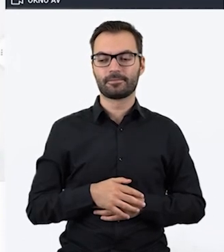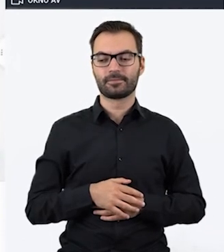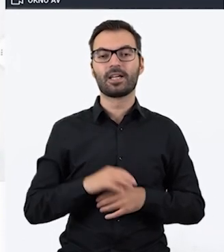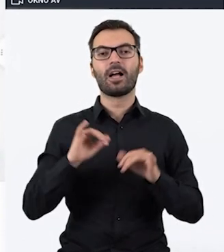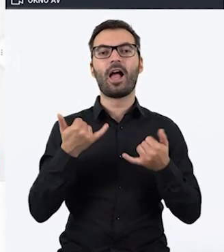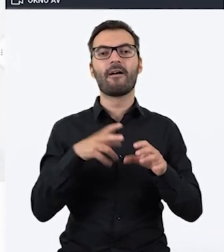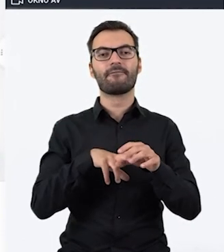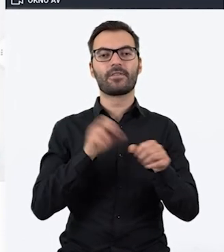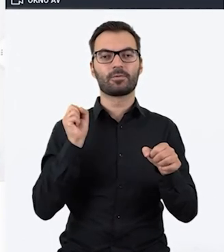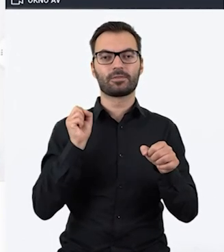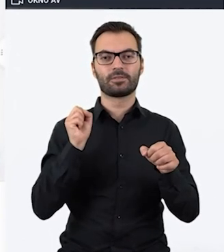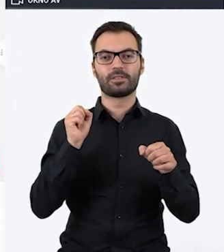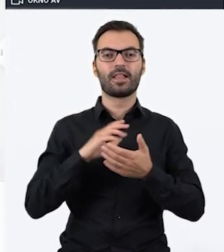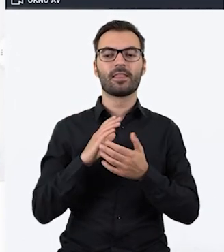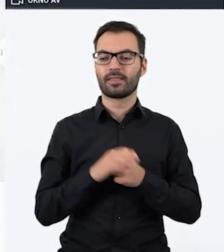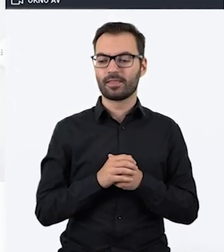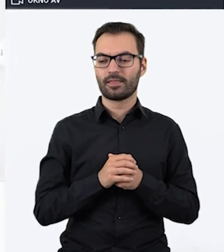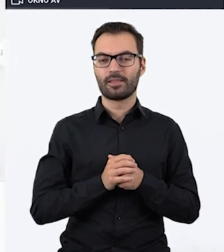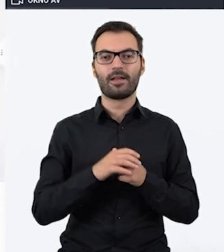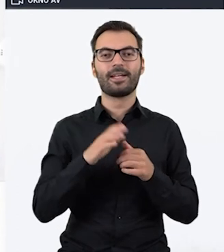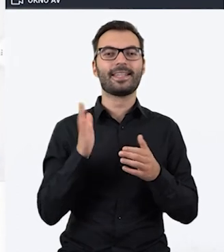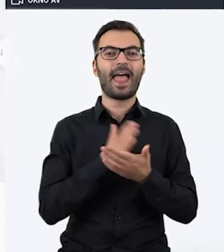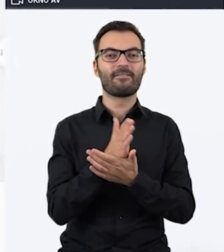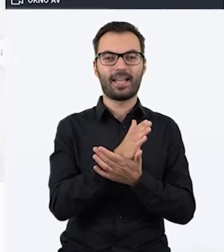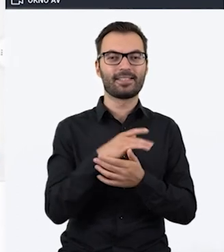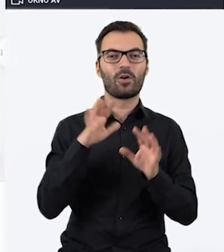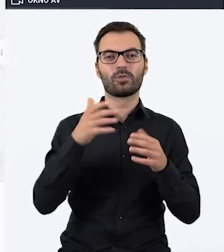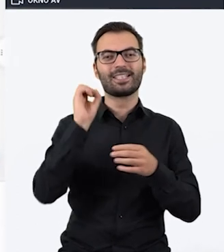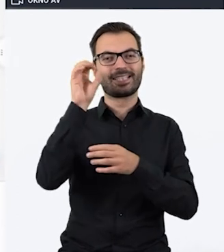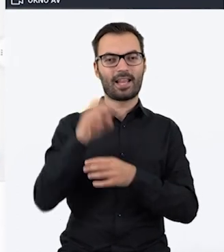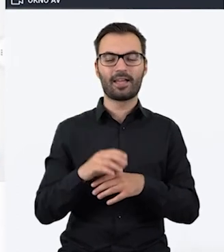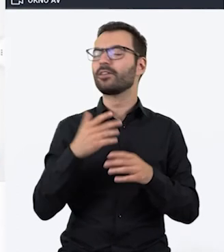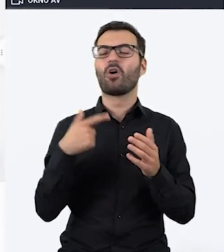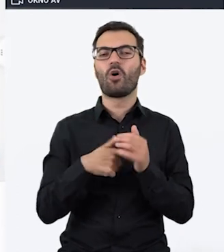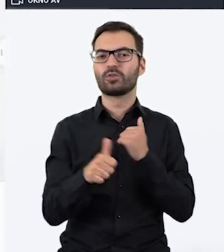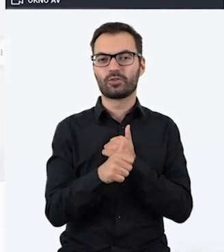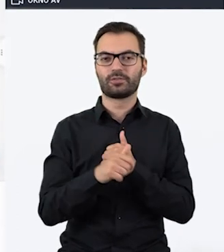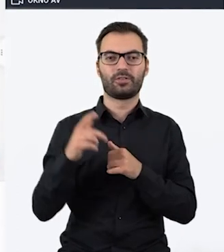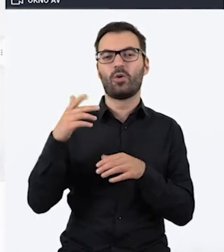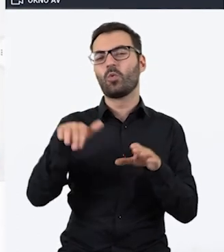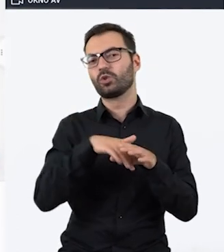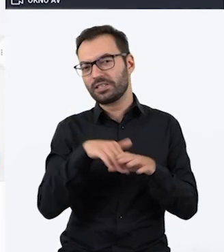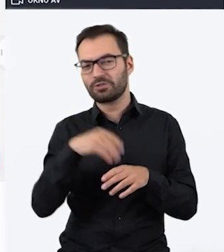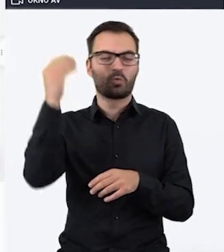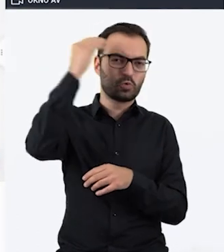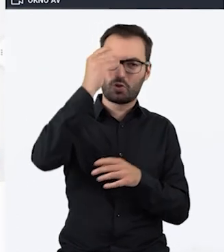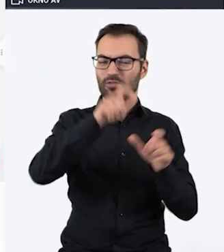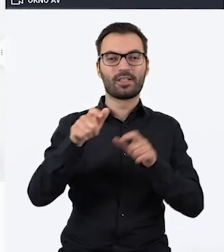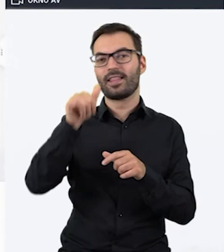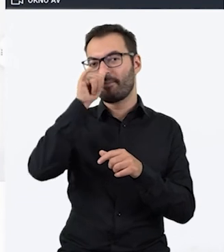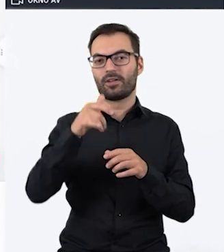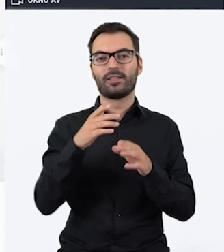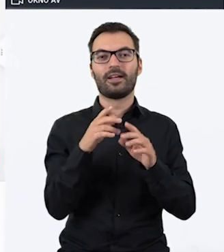nawigację między slajdami tak, żeby uczniowie czy uczestnicy czy uczestnicy nie mogli przechodzić między